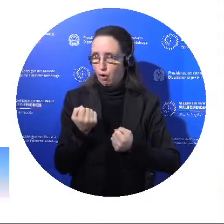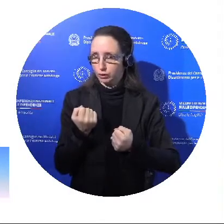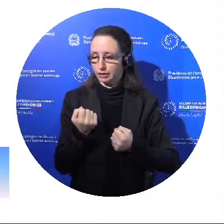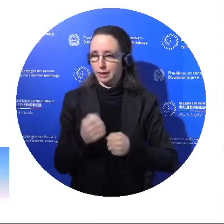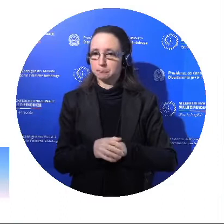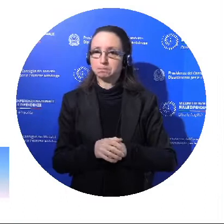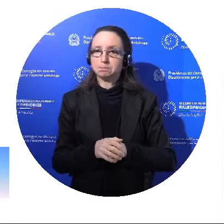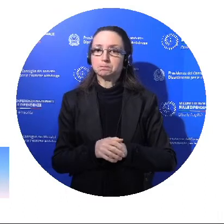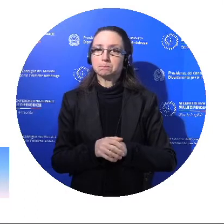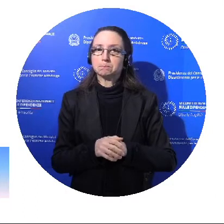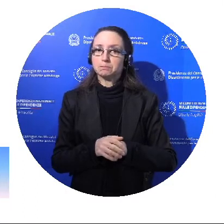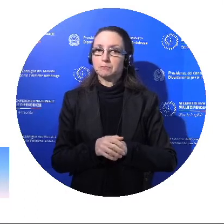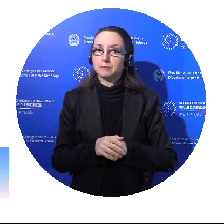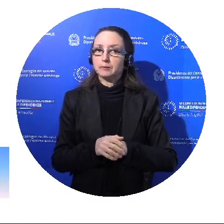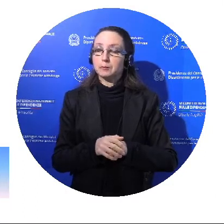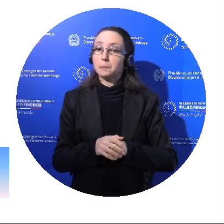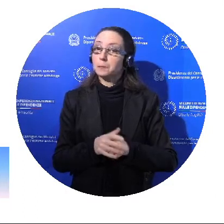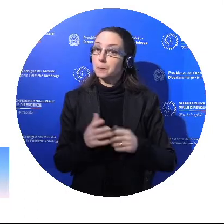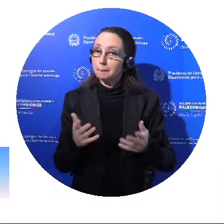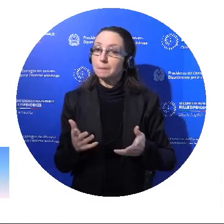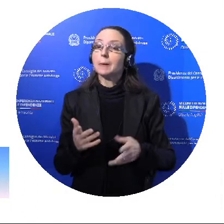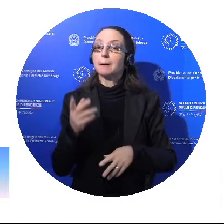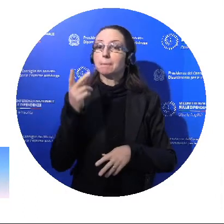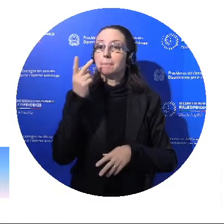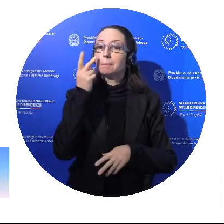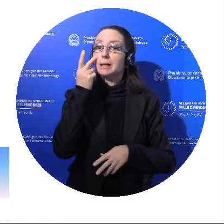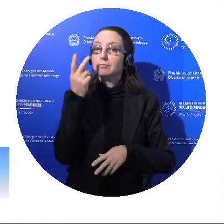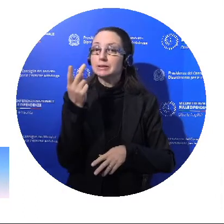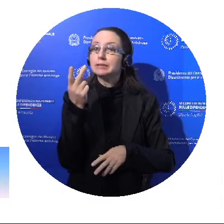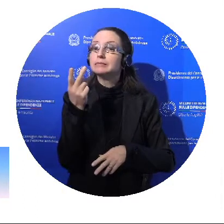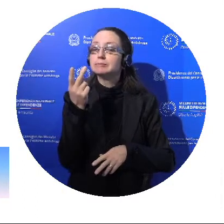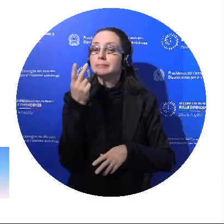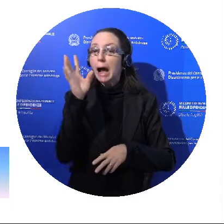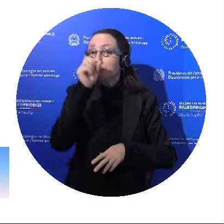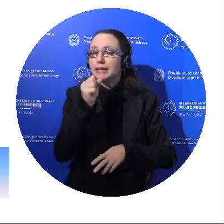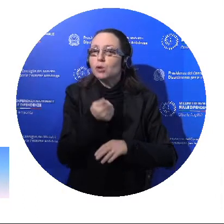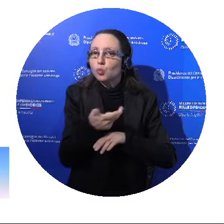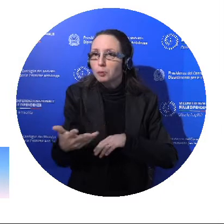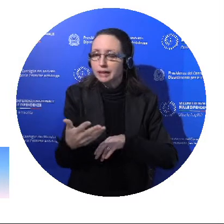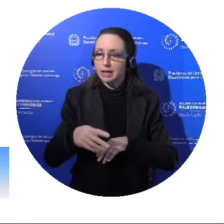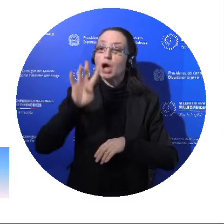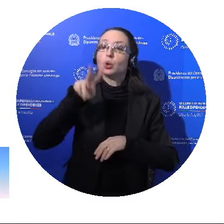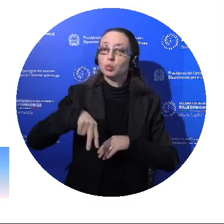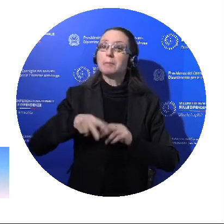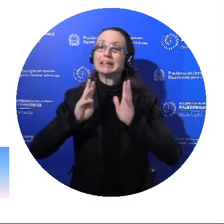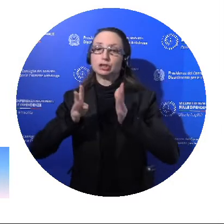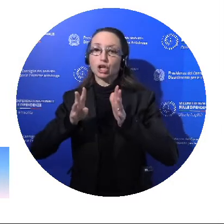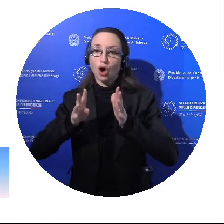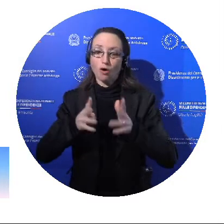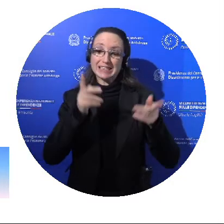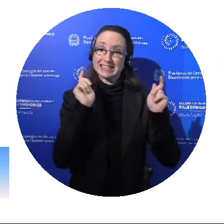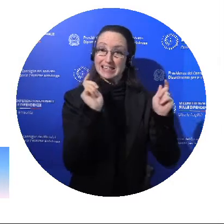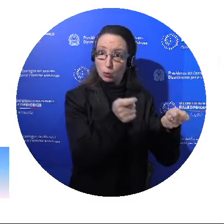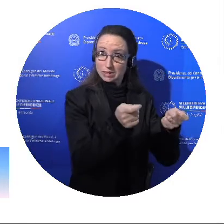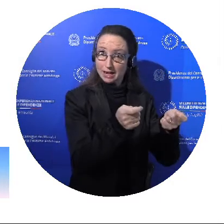Soltanto per identificare di che numeri stiamo parlando, nel 2019 venivano sequestrati dall